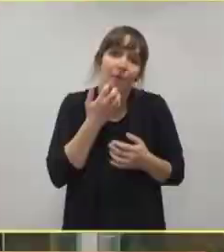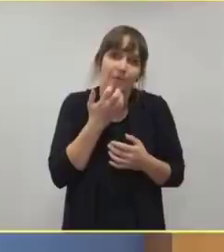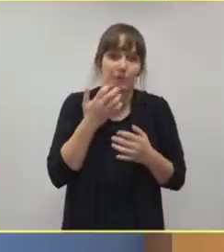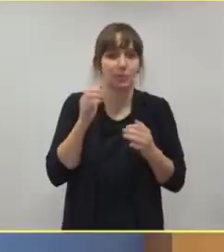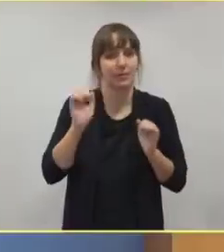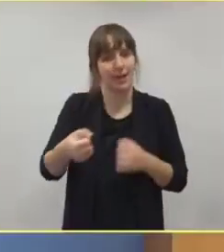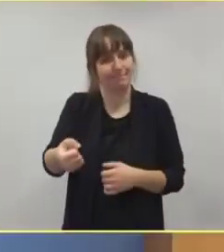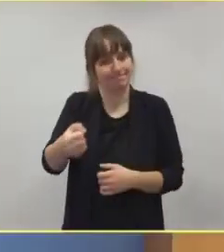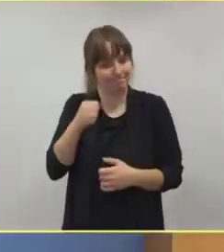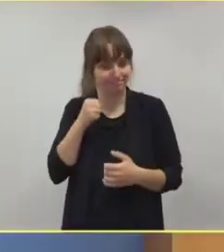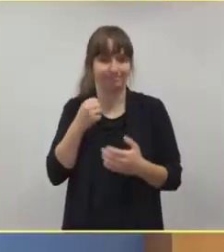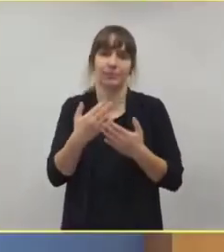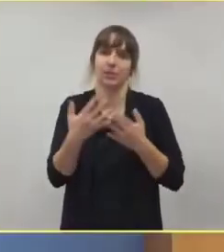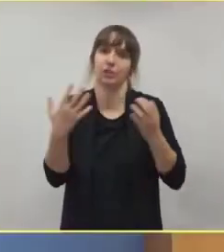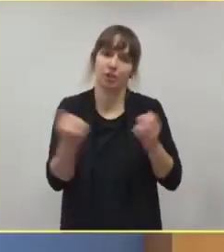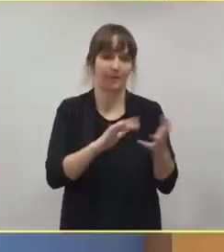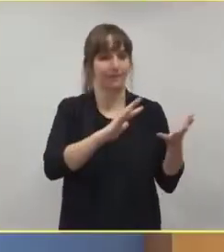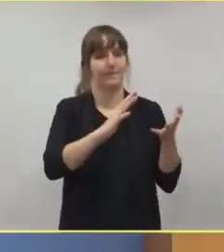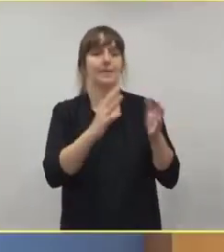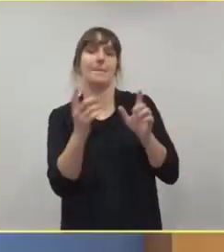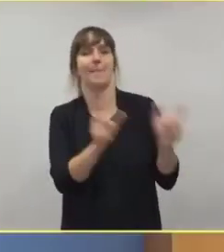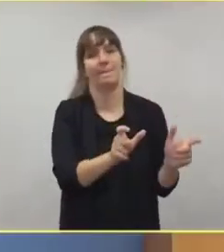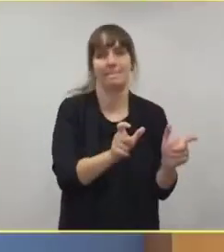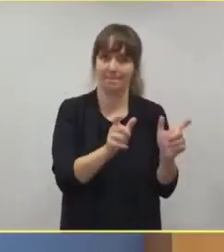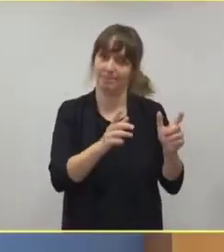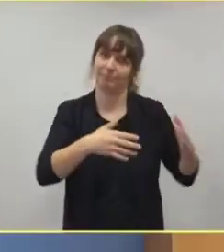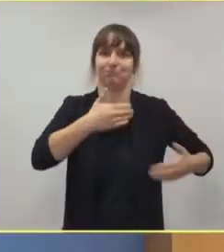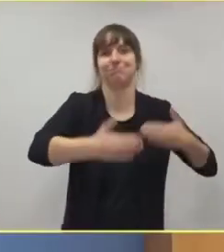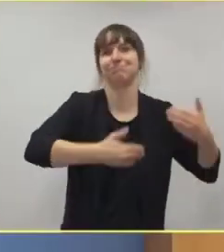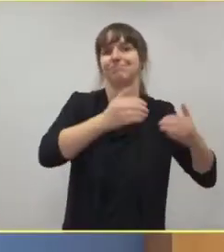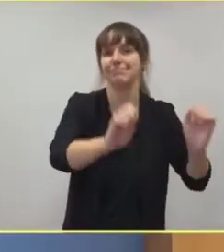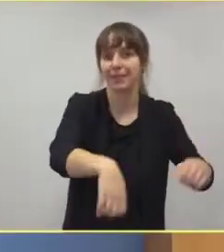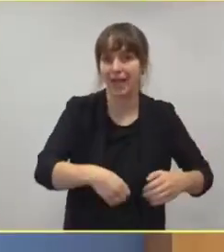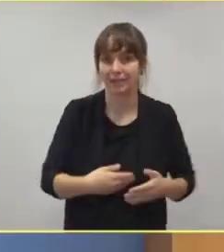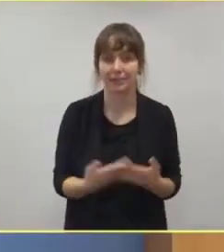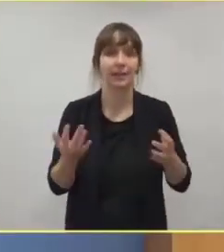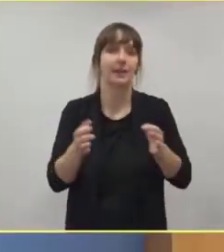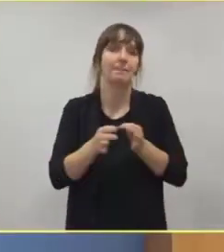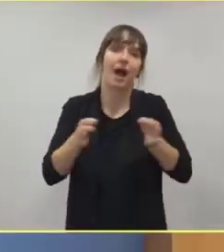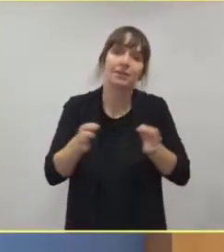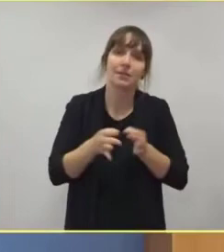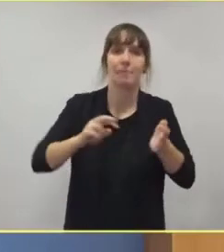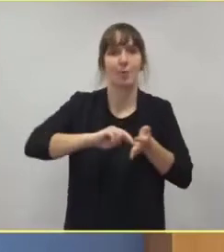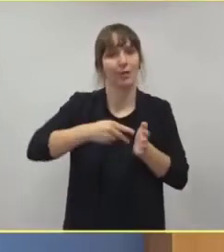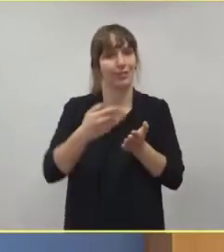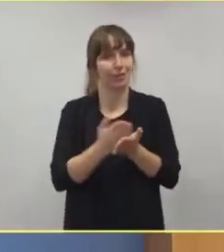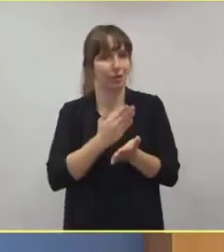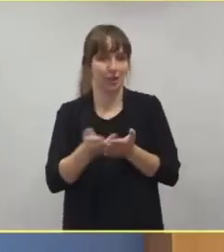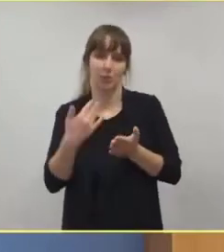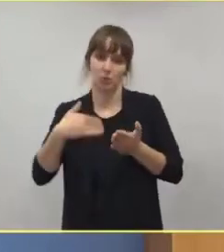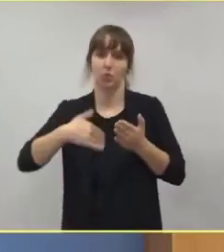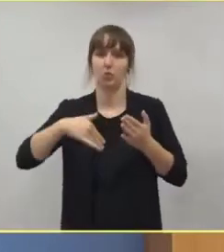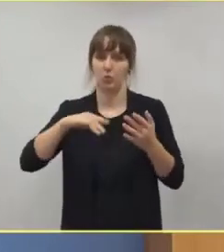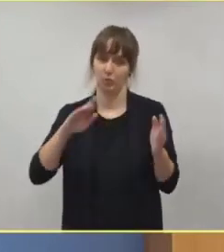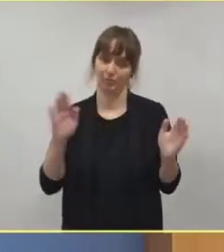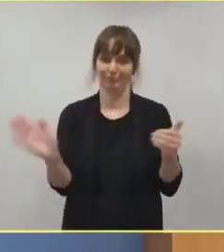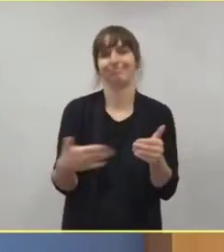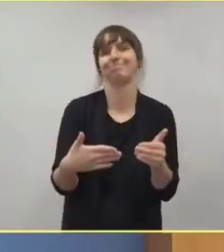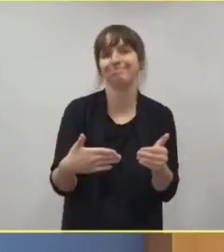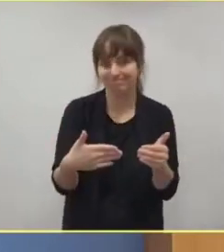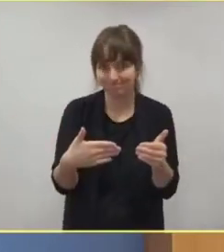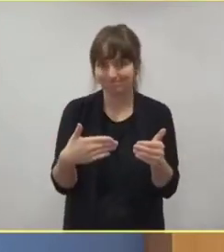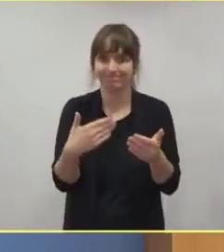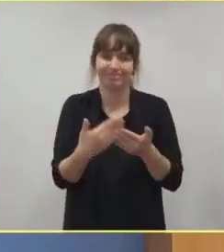können. Neben den politischen einschneidenden Maßnahmen aus meiner Sicht auch noch mal ein Appell.